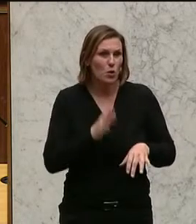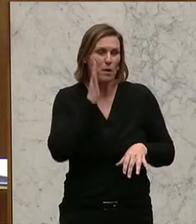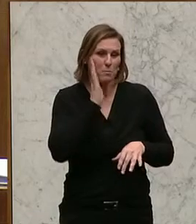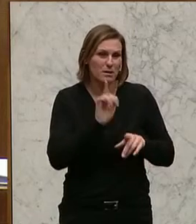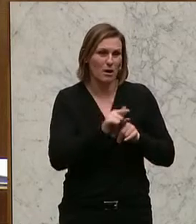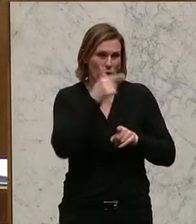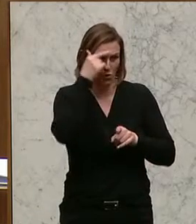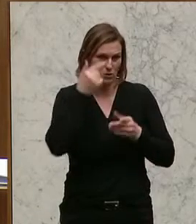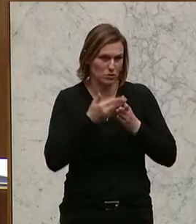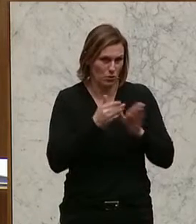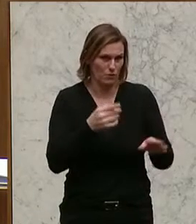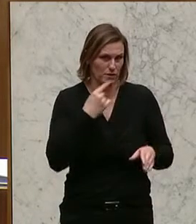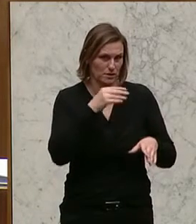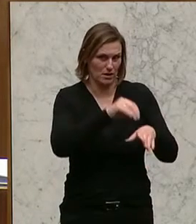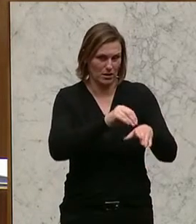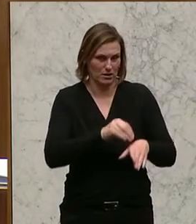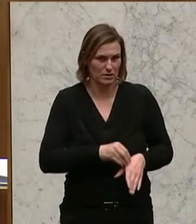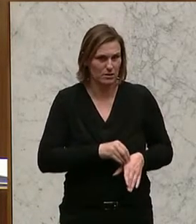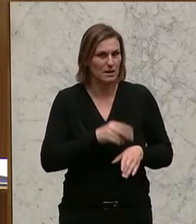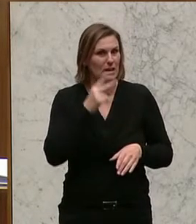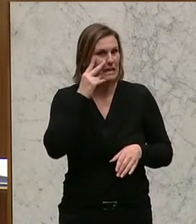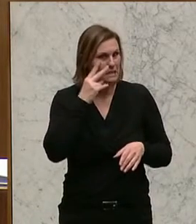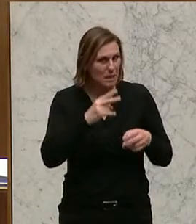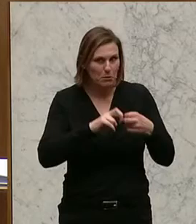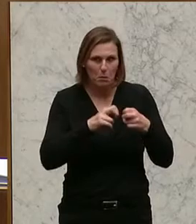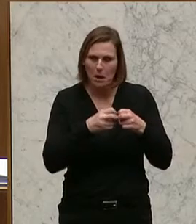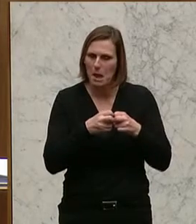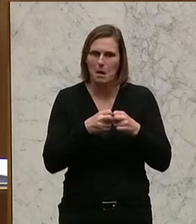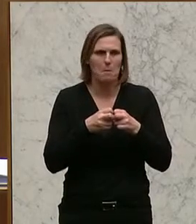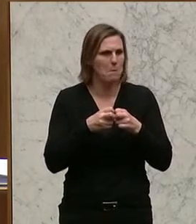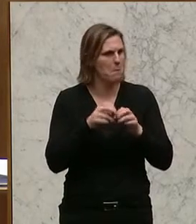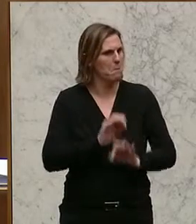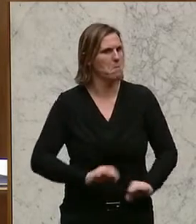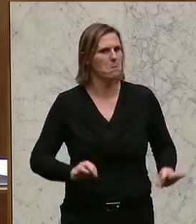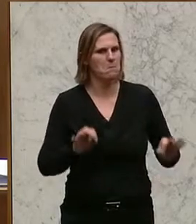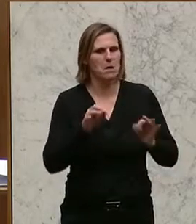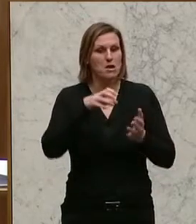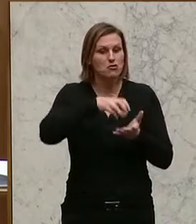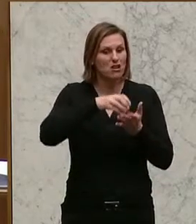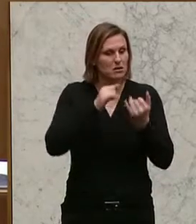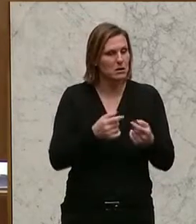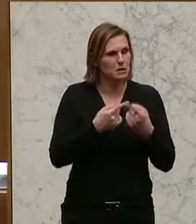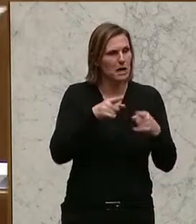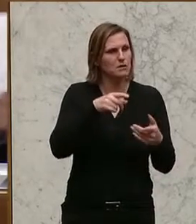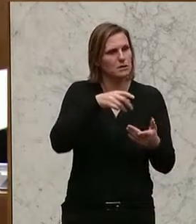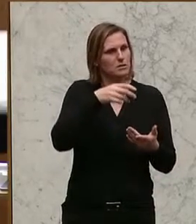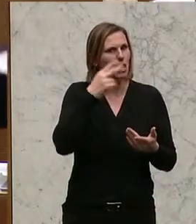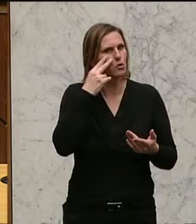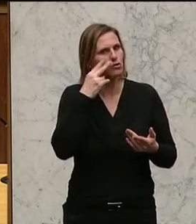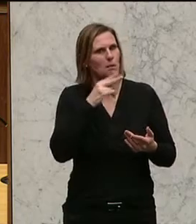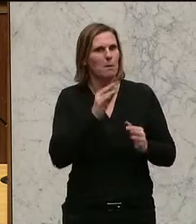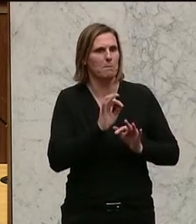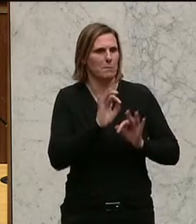Leuten offen sagen. Der soll sagen, ich sehe das Problem nicht, das Problem gibt es nicht, die Städte schauen zwar anders aus, aber das ist viel besser als früher.